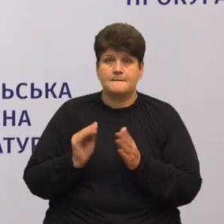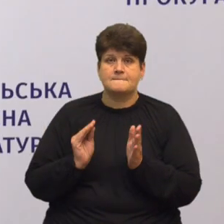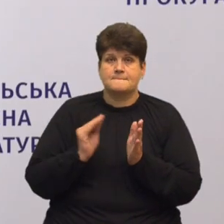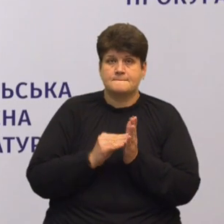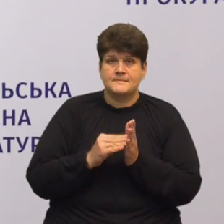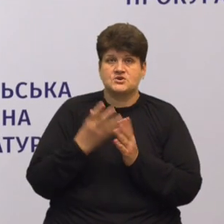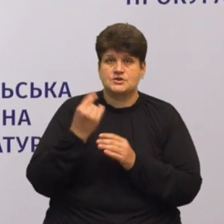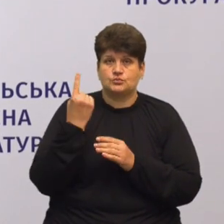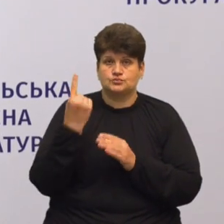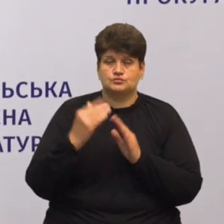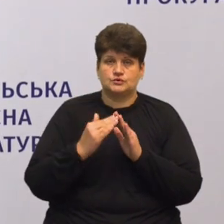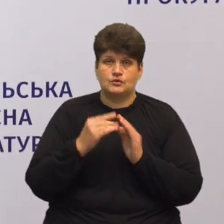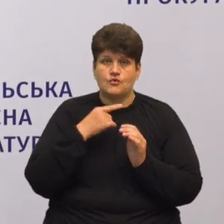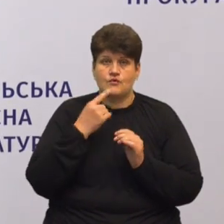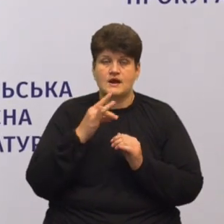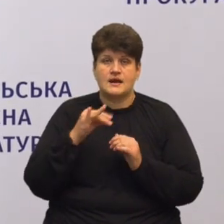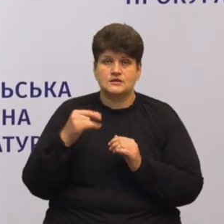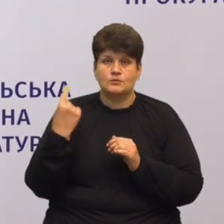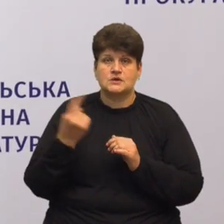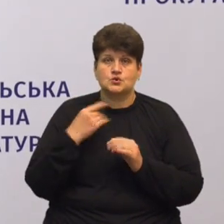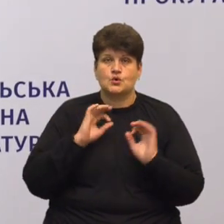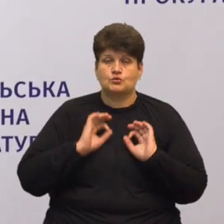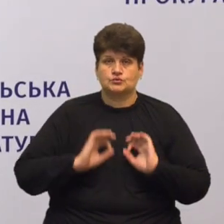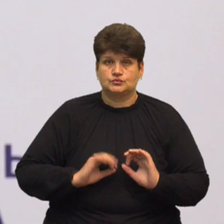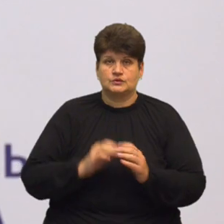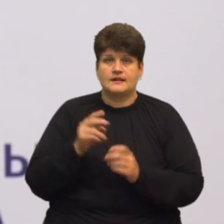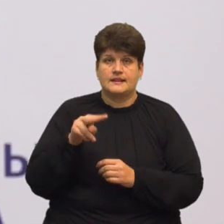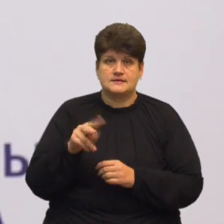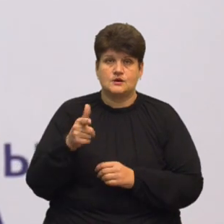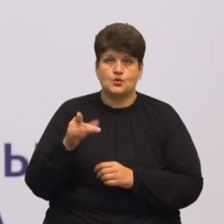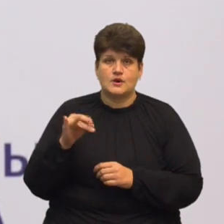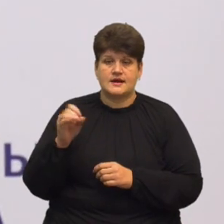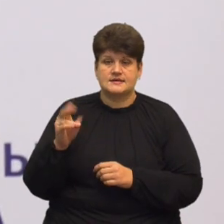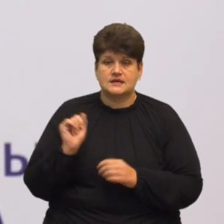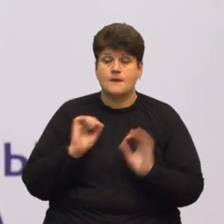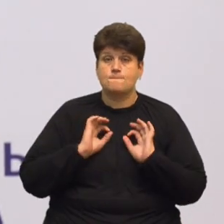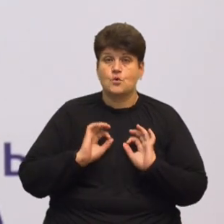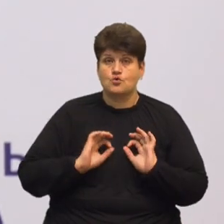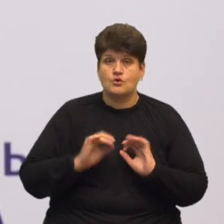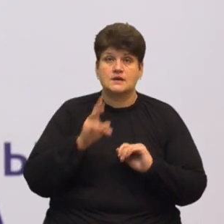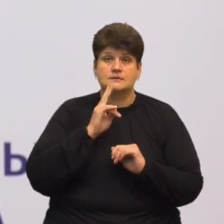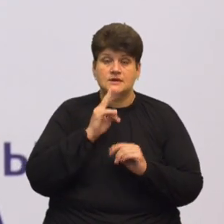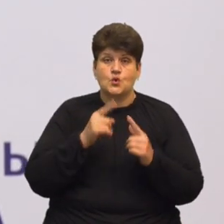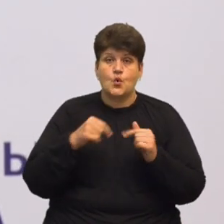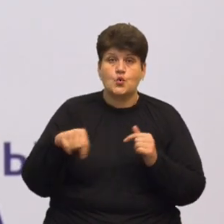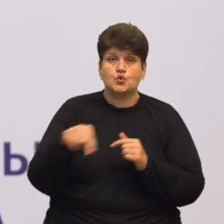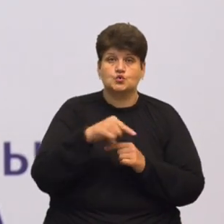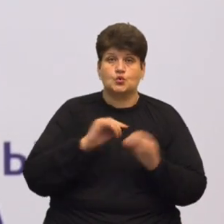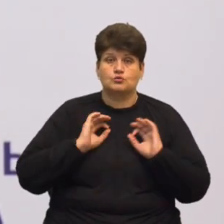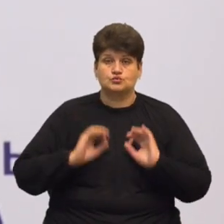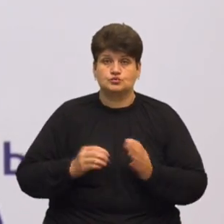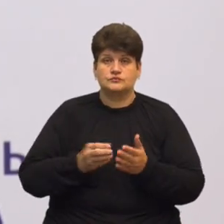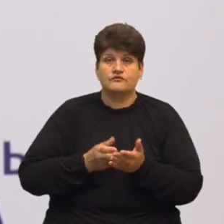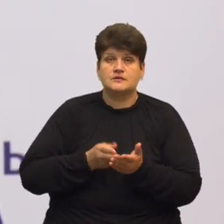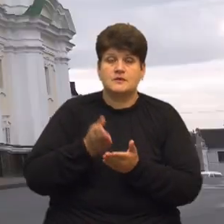споруду, розповідає речниця обласної прокуратури Леся Гурецька Каже, прокурори Кременецької окружної прокуратури скерували